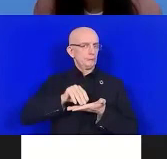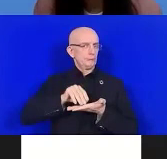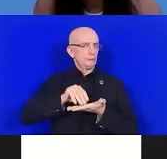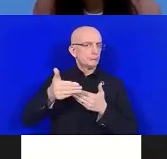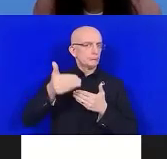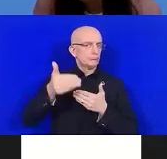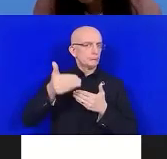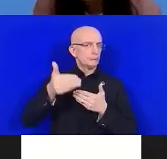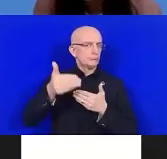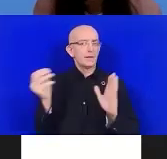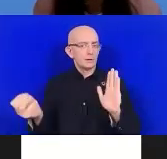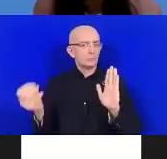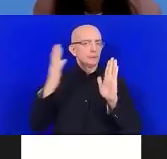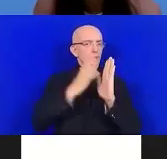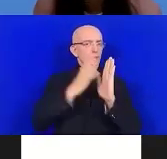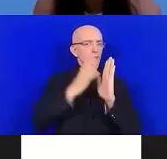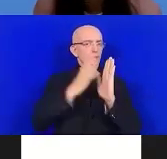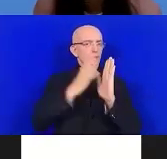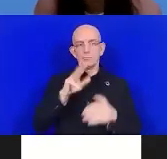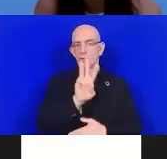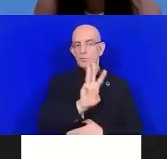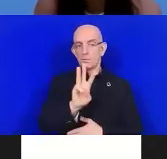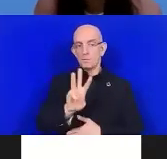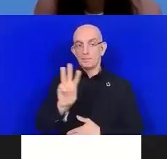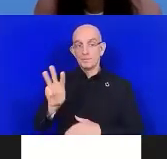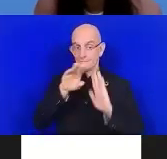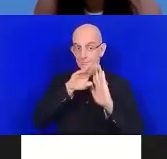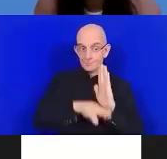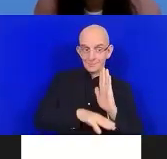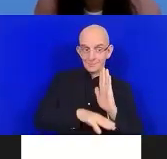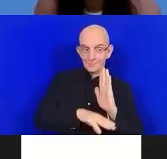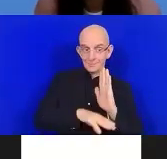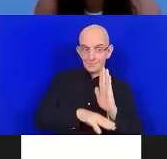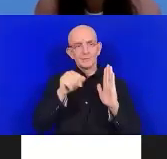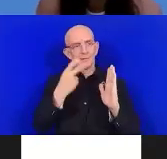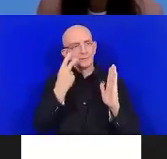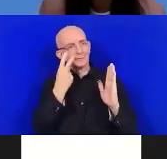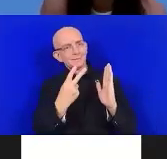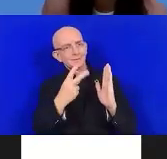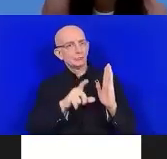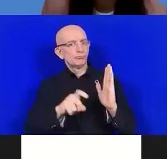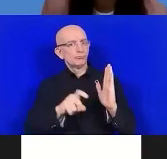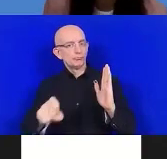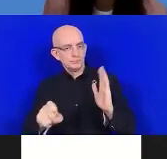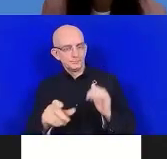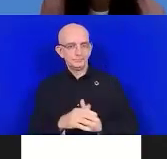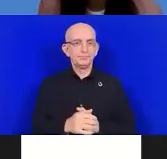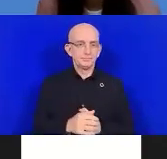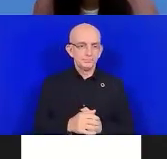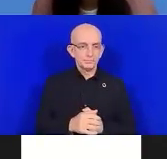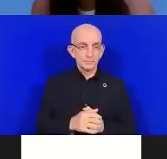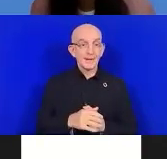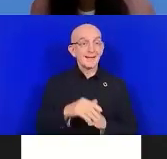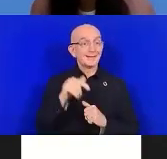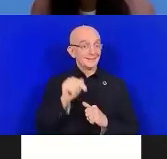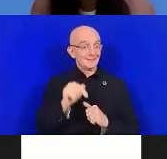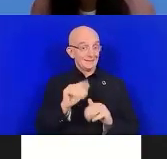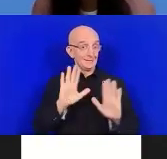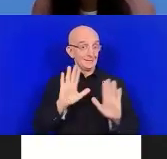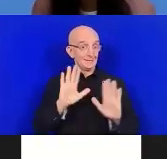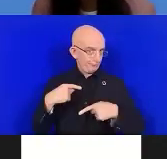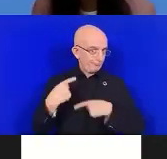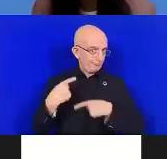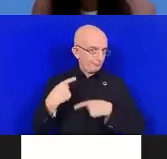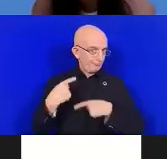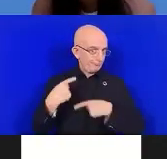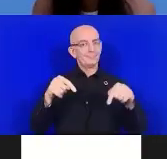Le lien du site web vous sera fourni également dans le chat. Et sans perdre davantage de temps, nous passons donc au